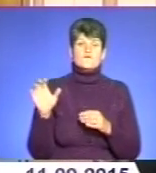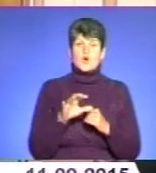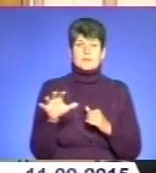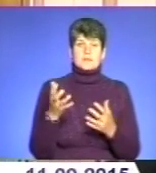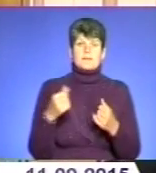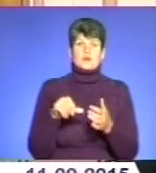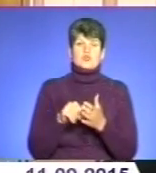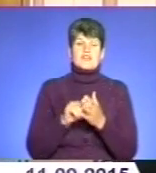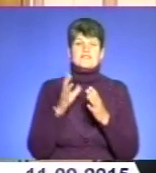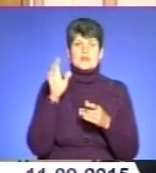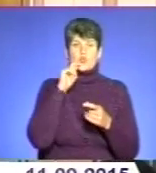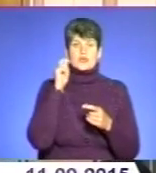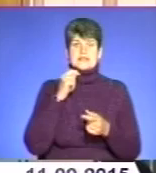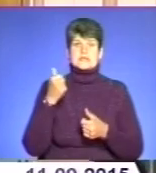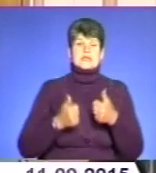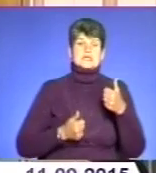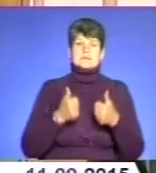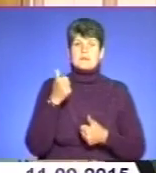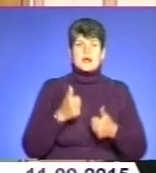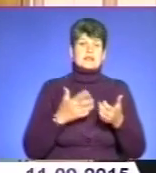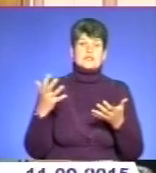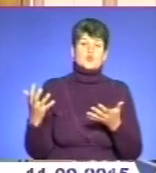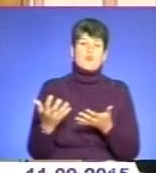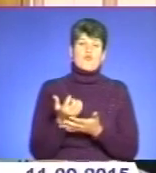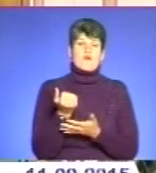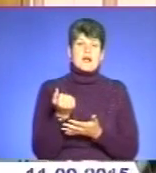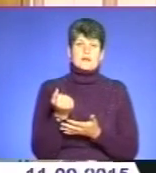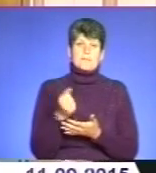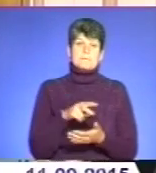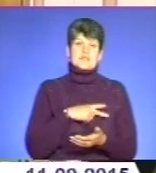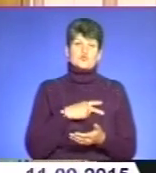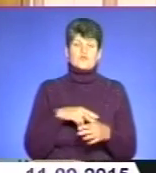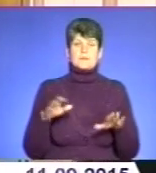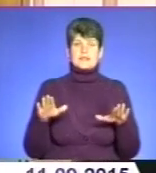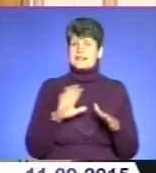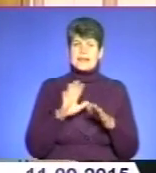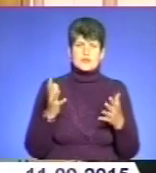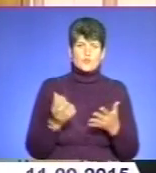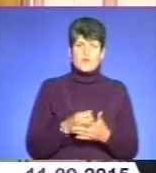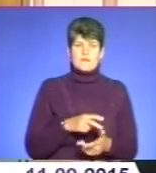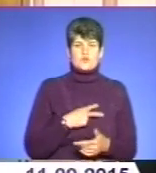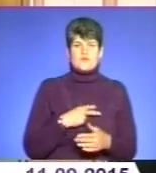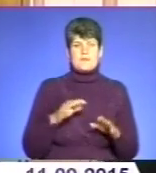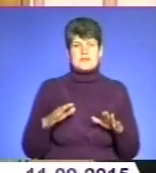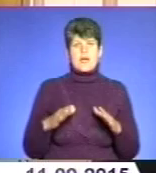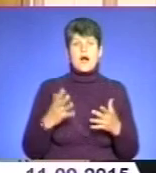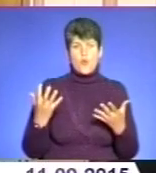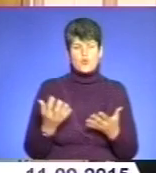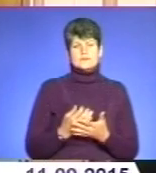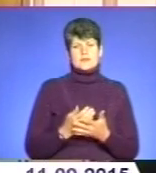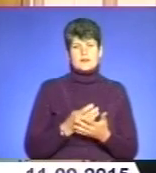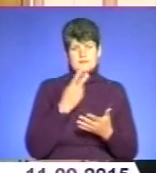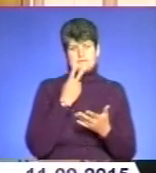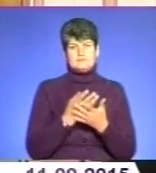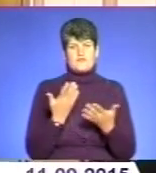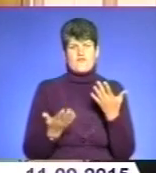всеукраїнських змаганнях, де ще призові місця не здобувають, але успіхи вже досить таки